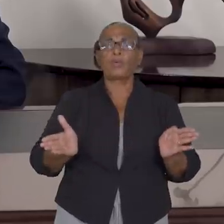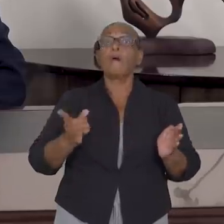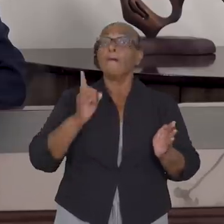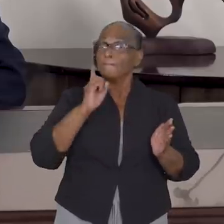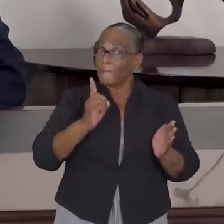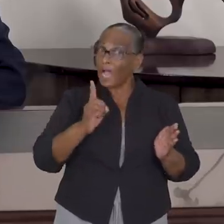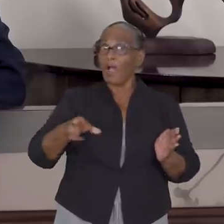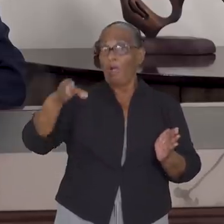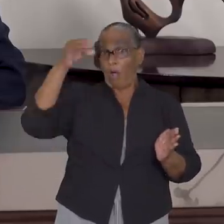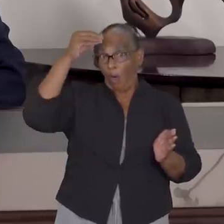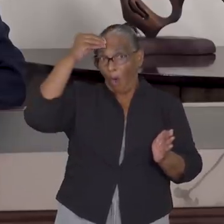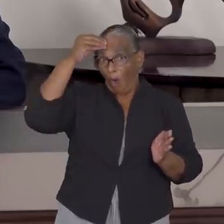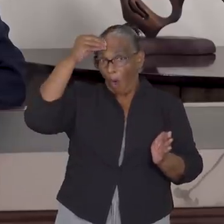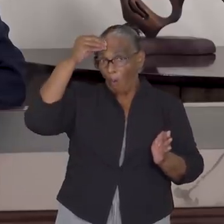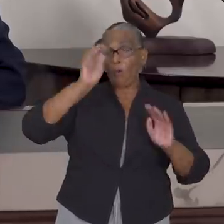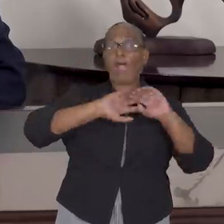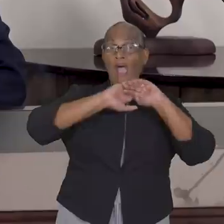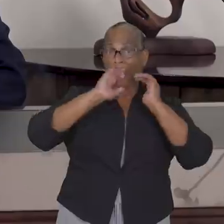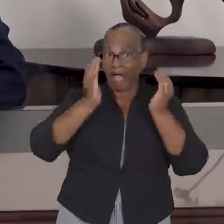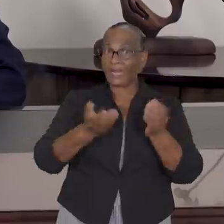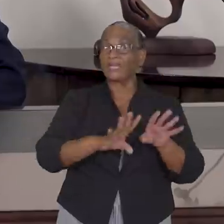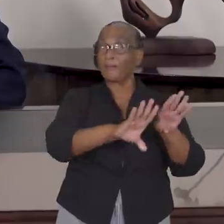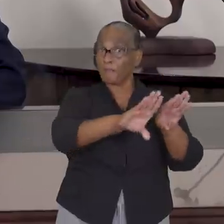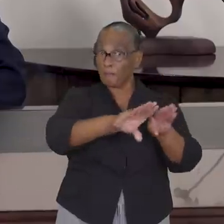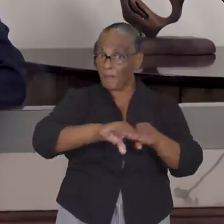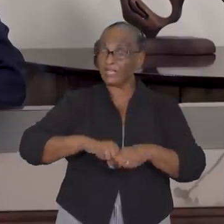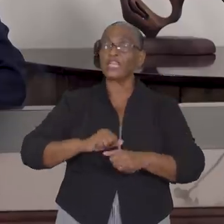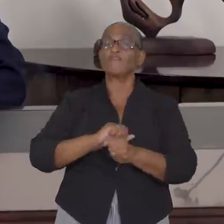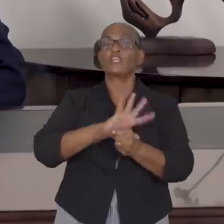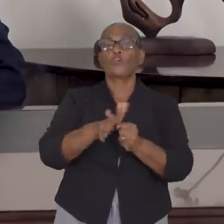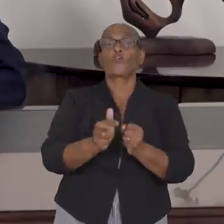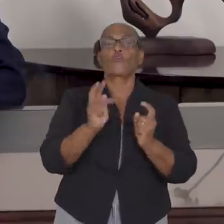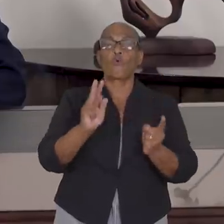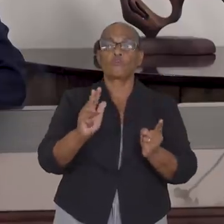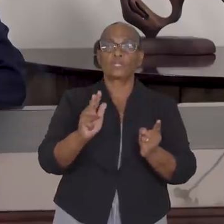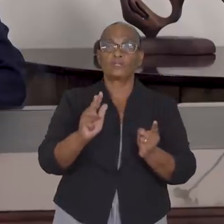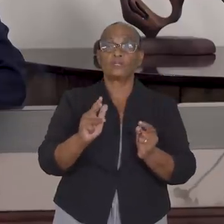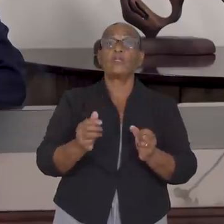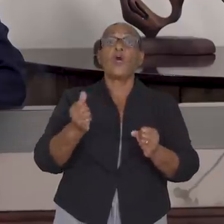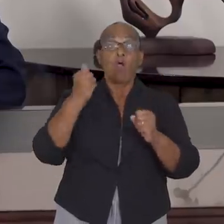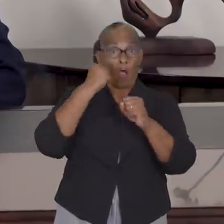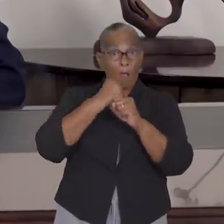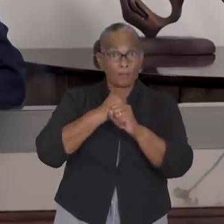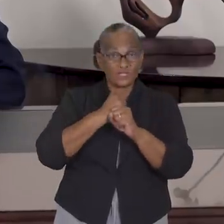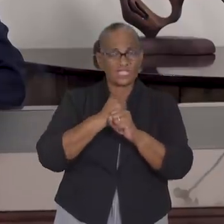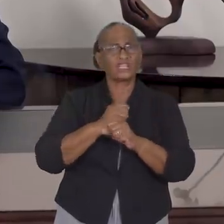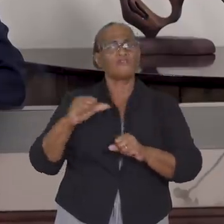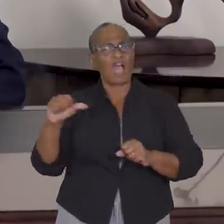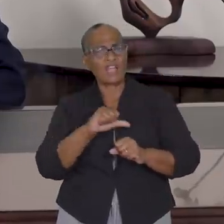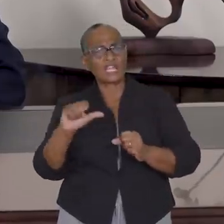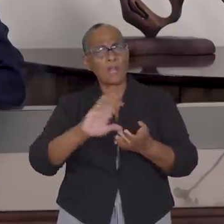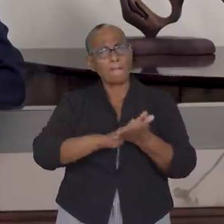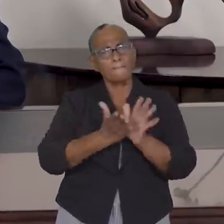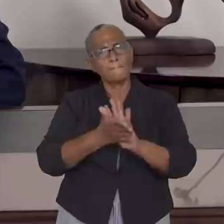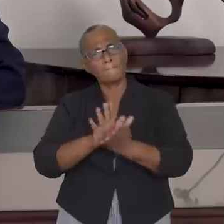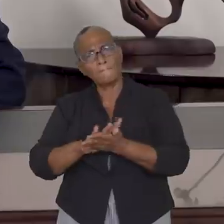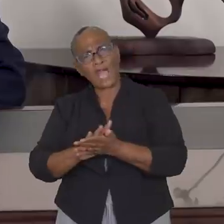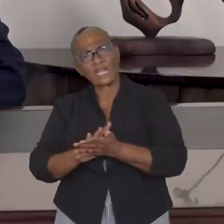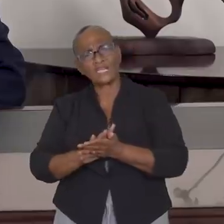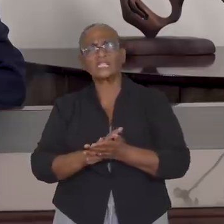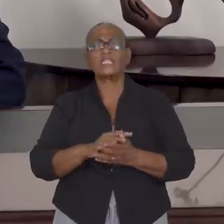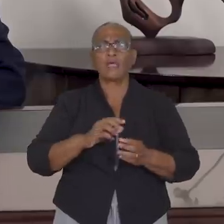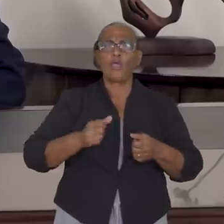geopend, wederom met inachtnemen van de algemene COVID-maatregelen. De opzet van